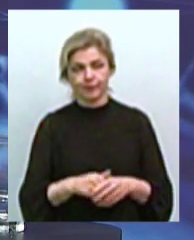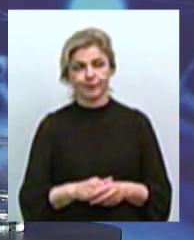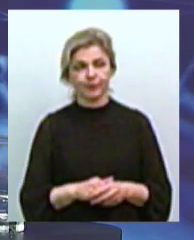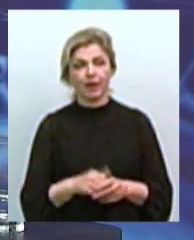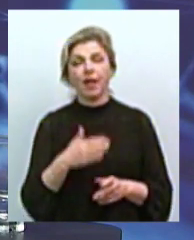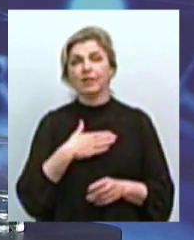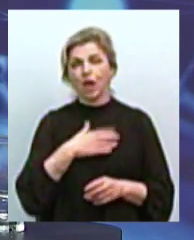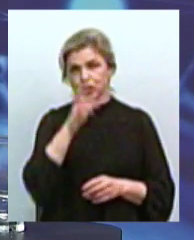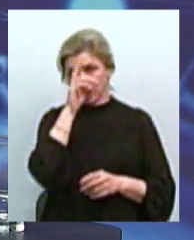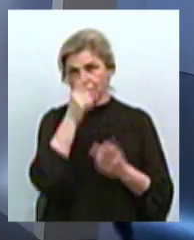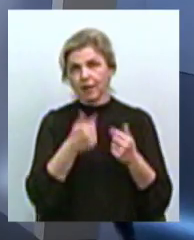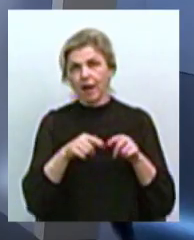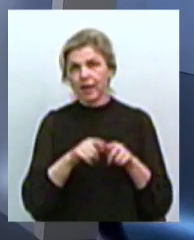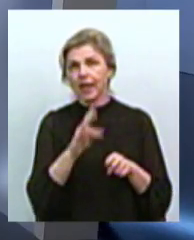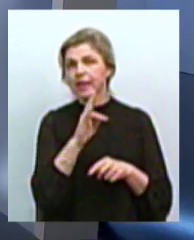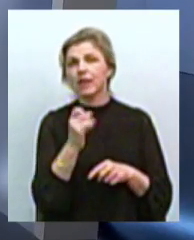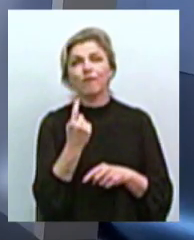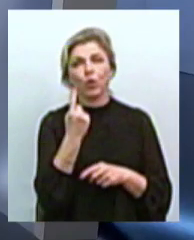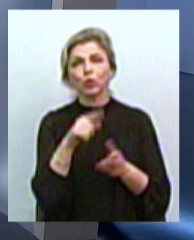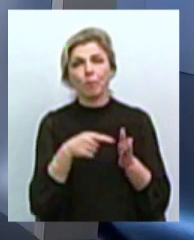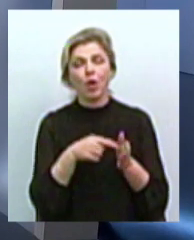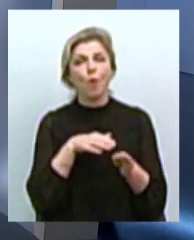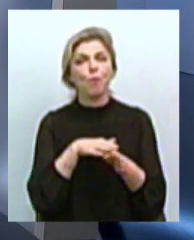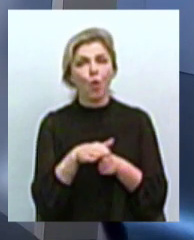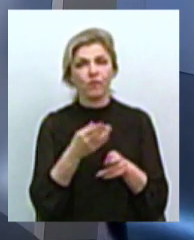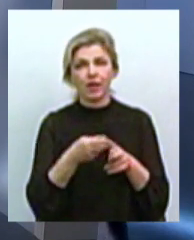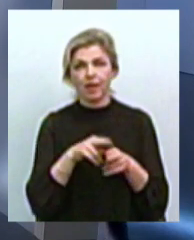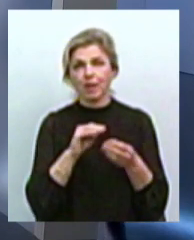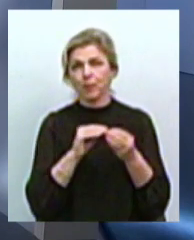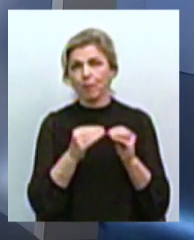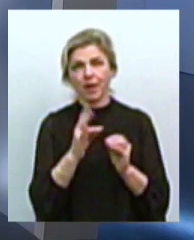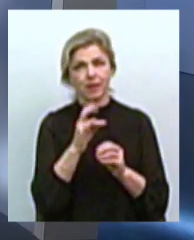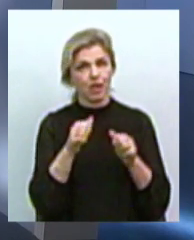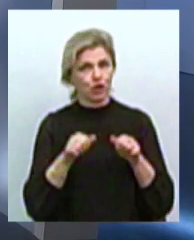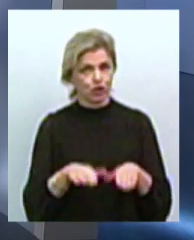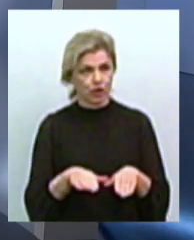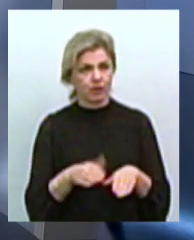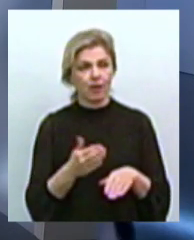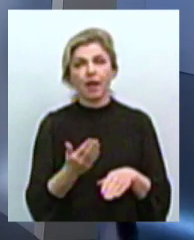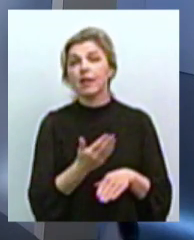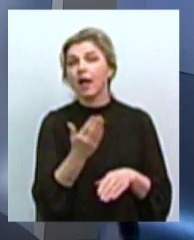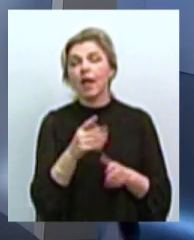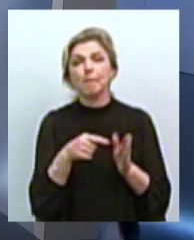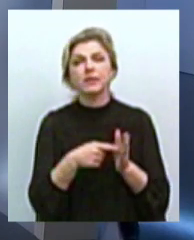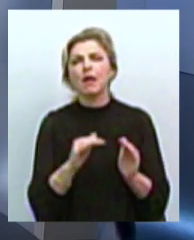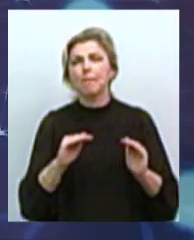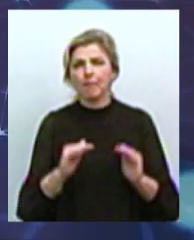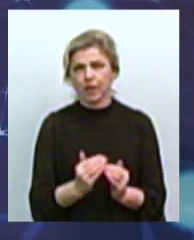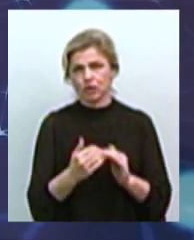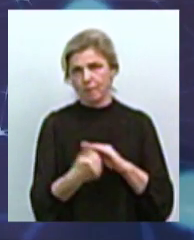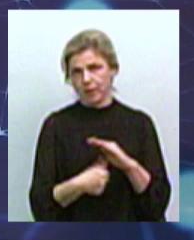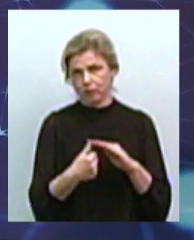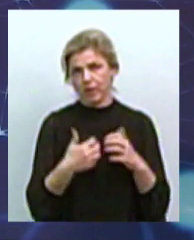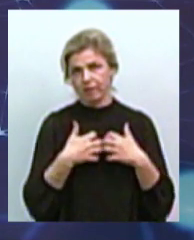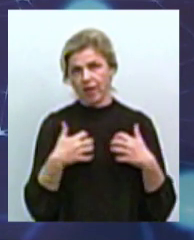нашій країні поки що ні в жодному місті повністю ця проблема не вирішена. А в яких містах найменше безпритульних